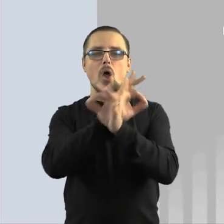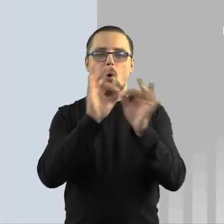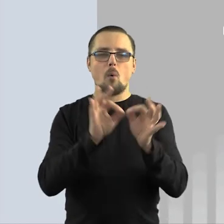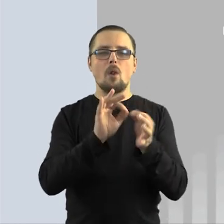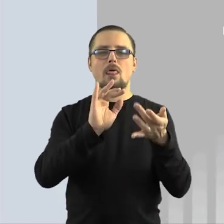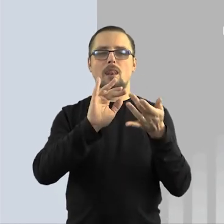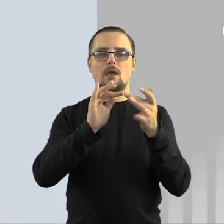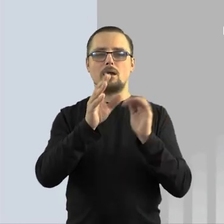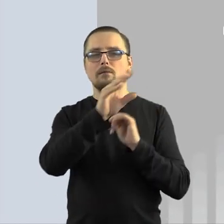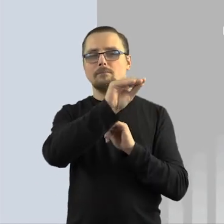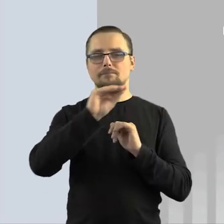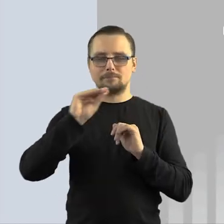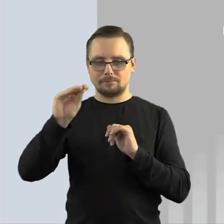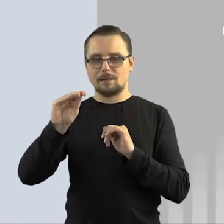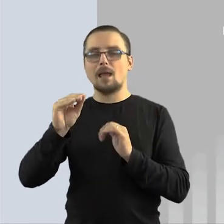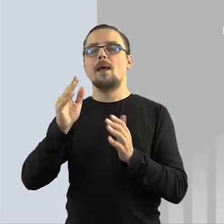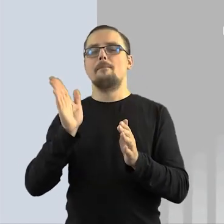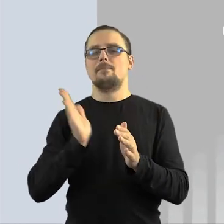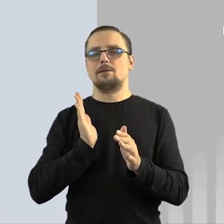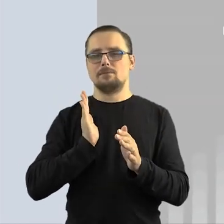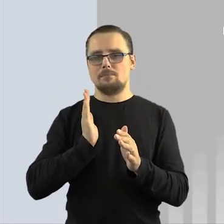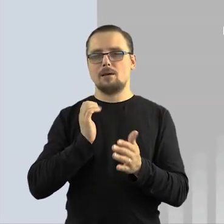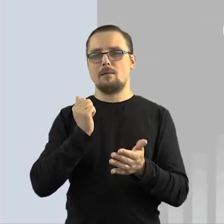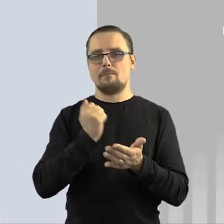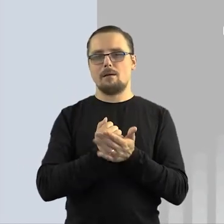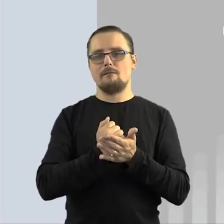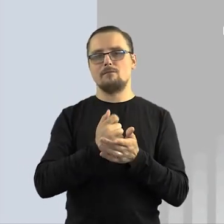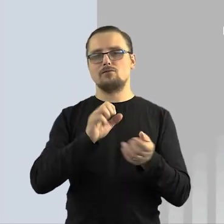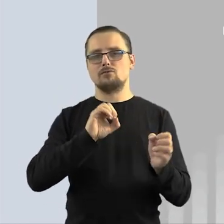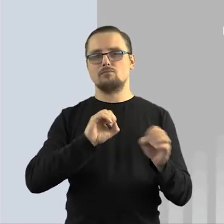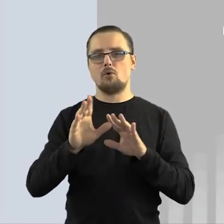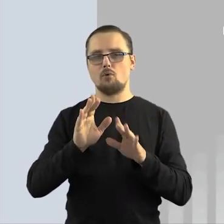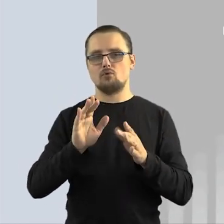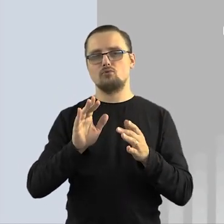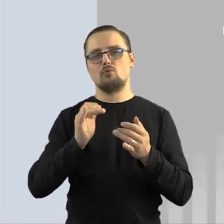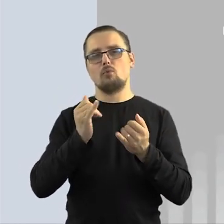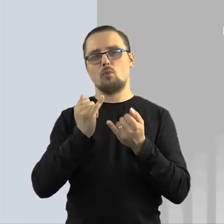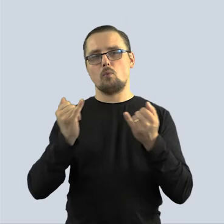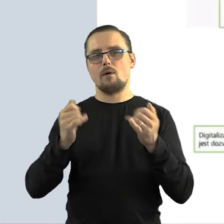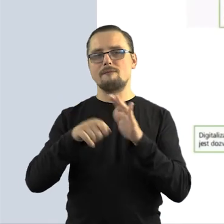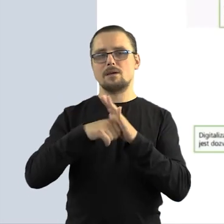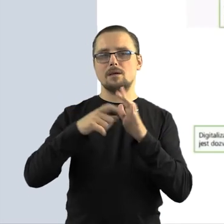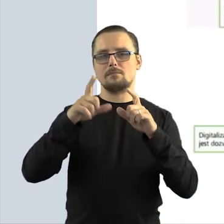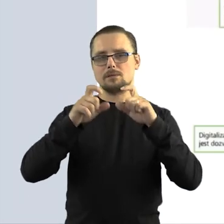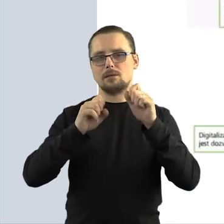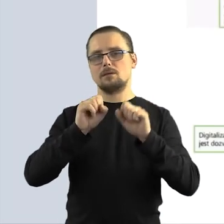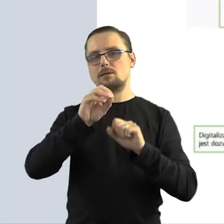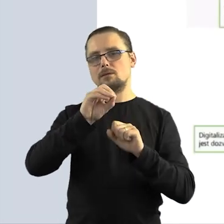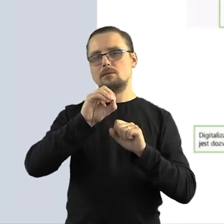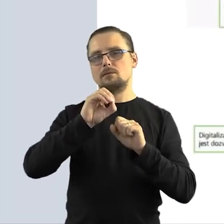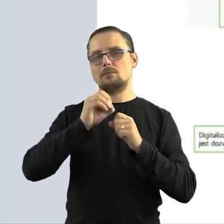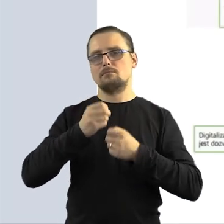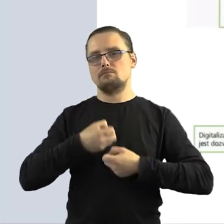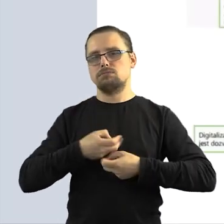twórczością. Ale co do zasady, linkowanie jest zawsze bezpieczną, prawnie formą udostępniania zasobów.